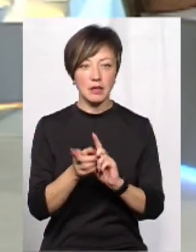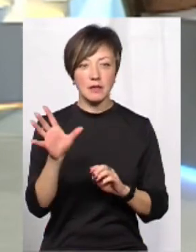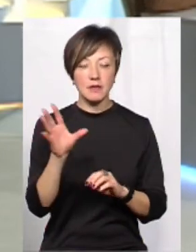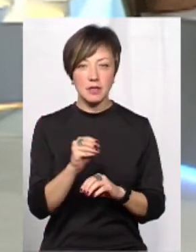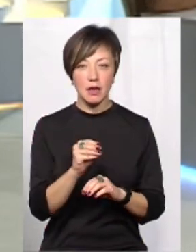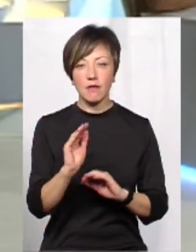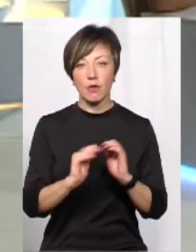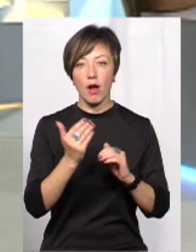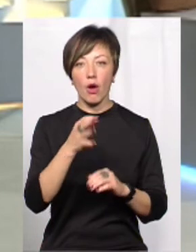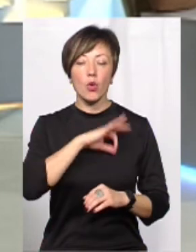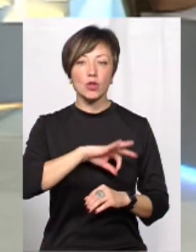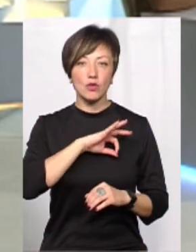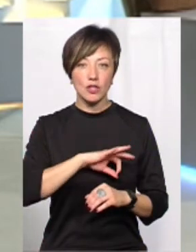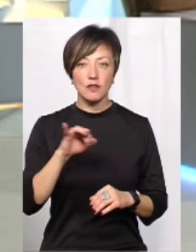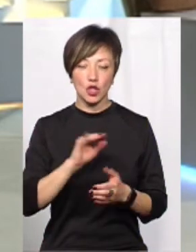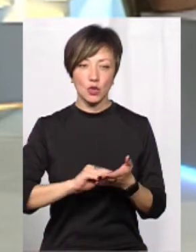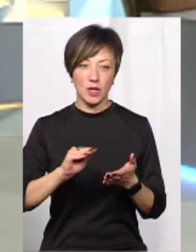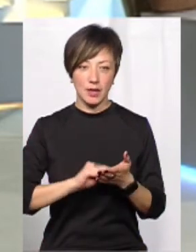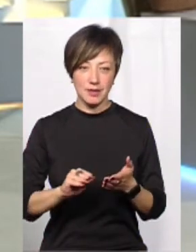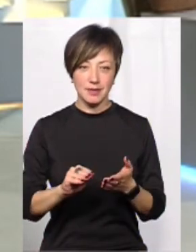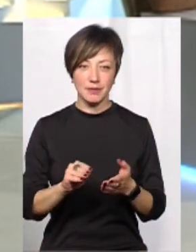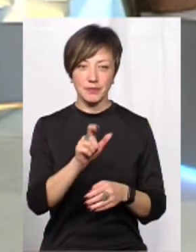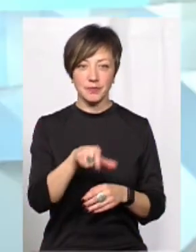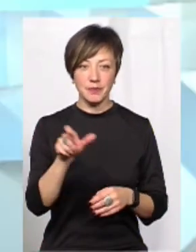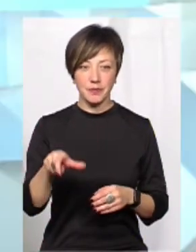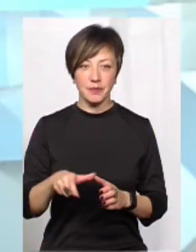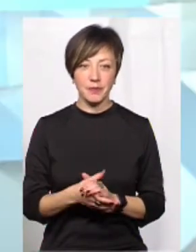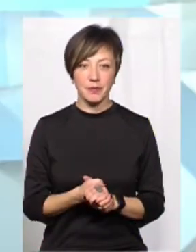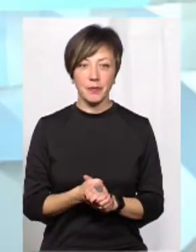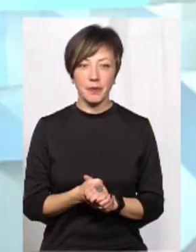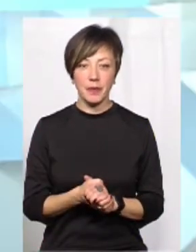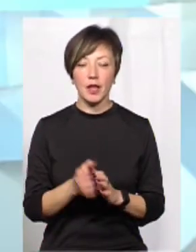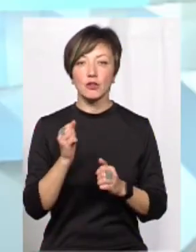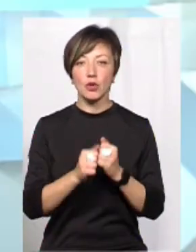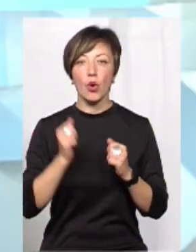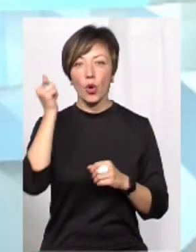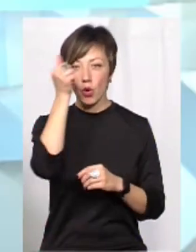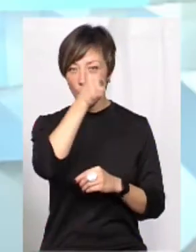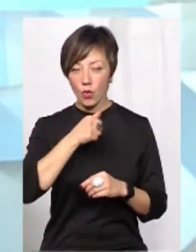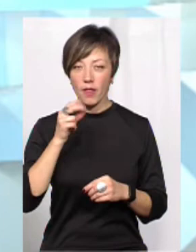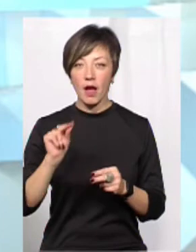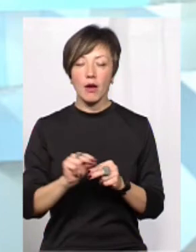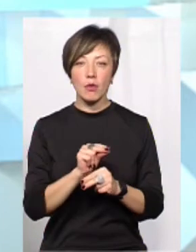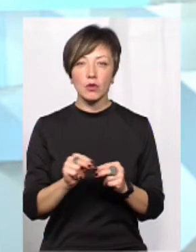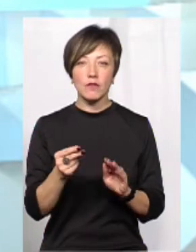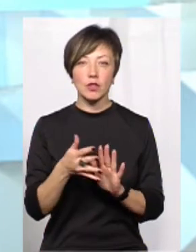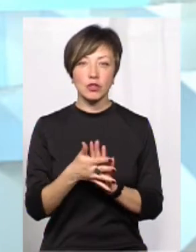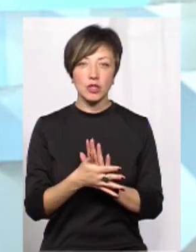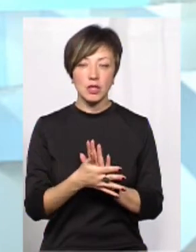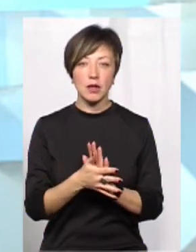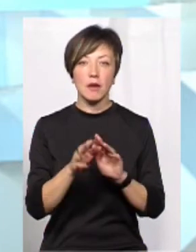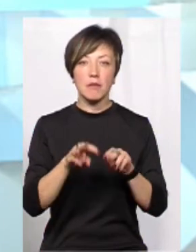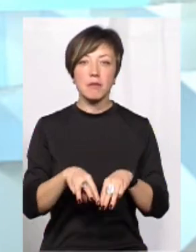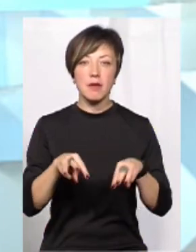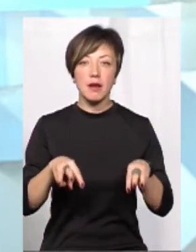це все саме в руках користувачів і журналістів. Дивіться, щороку на ремонти витрачаються